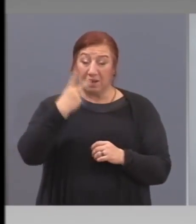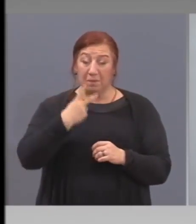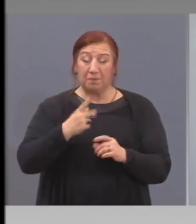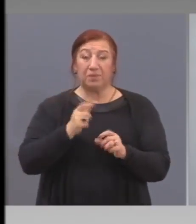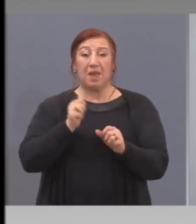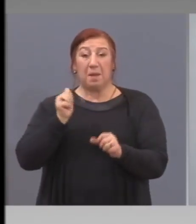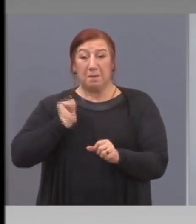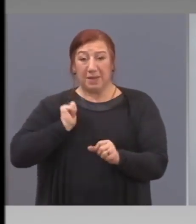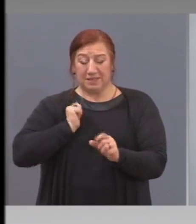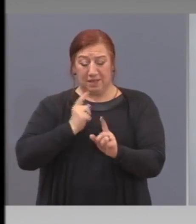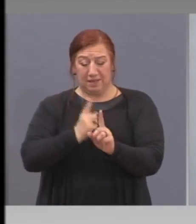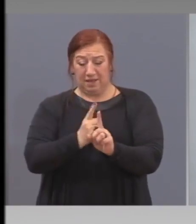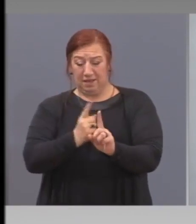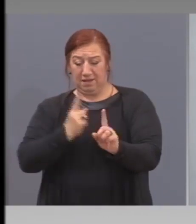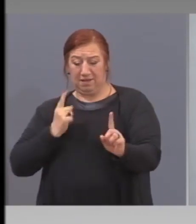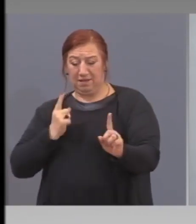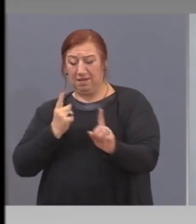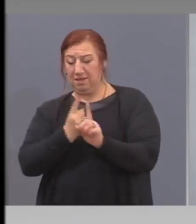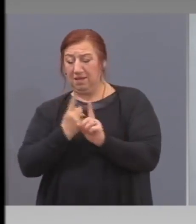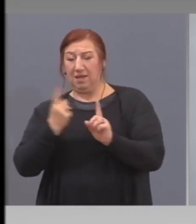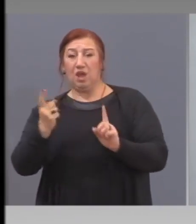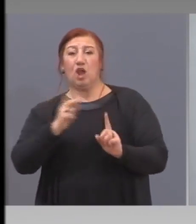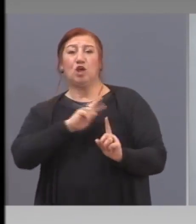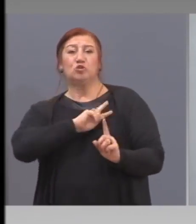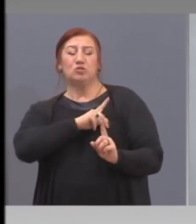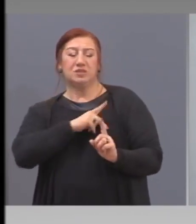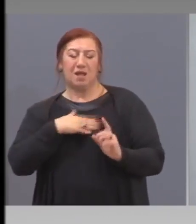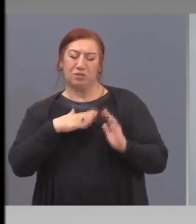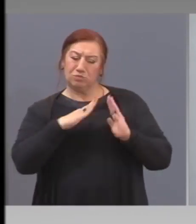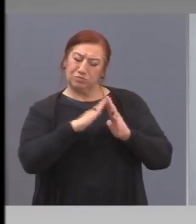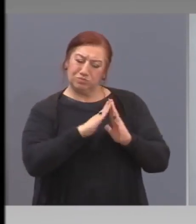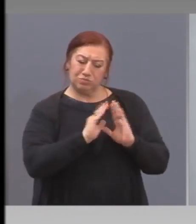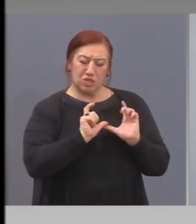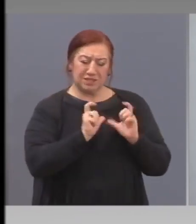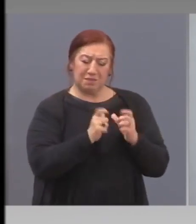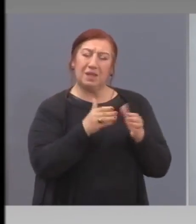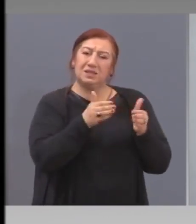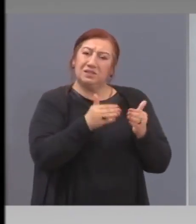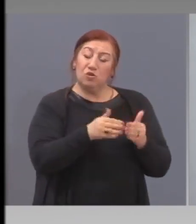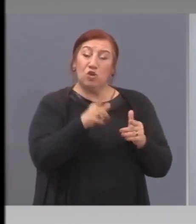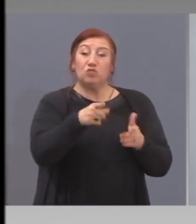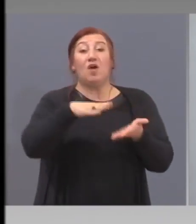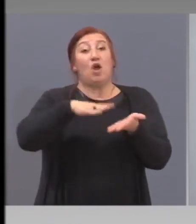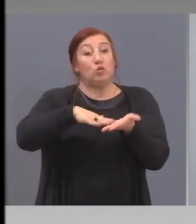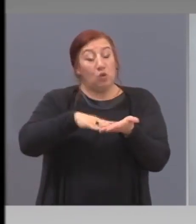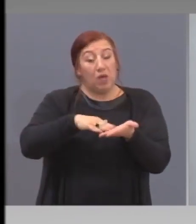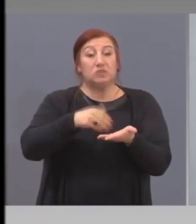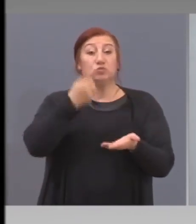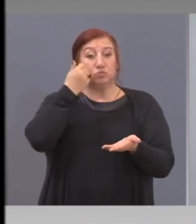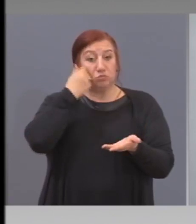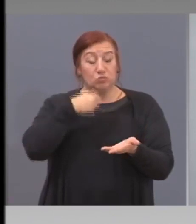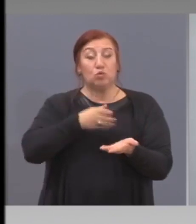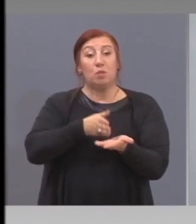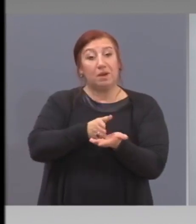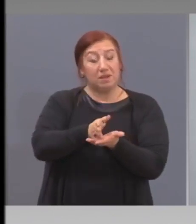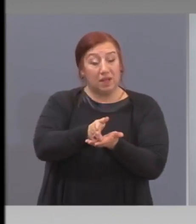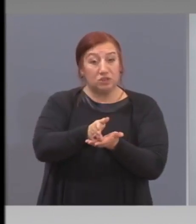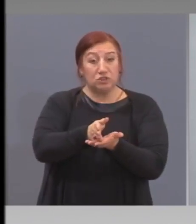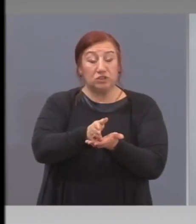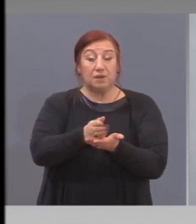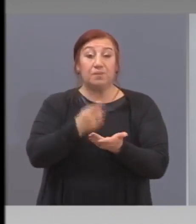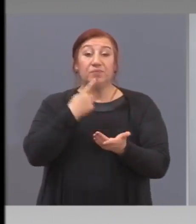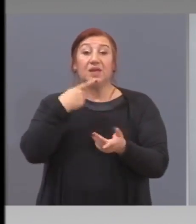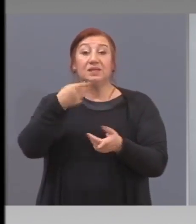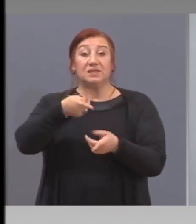разстоянието, социалната изолация, така наречено. Единствено. Доказано до този момент. Затова